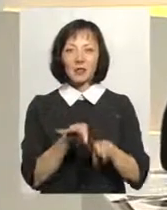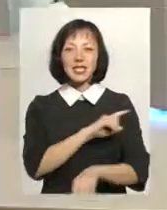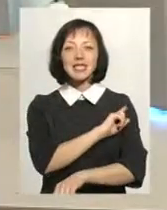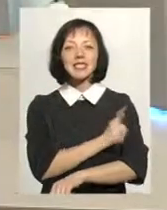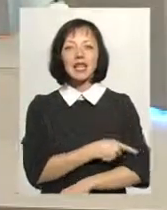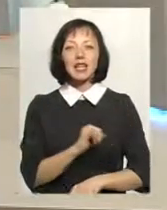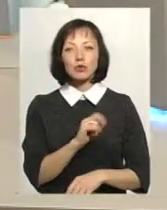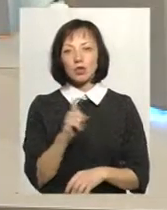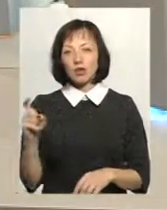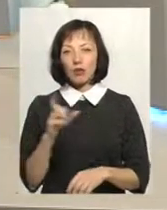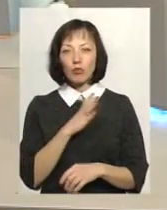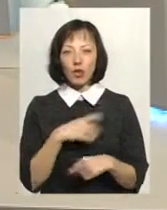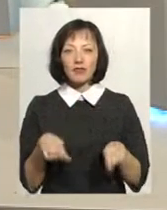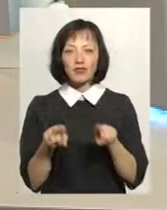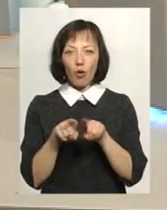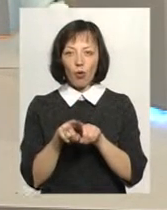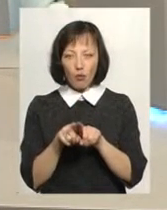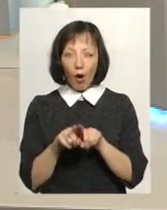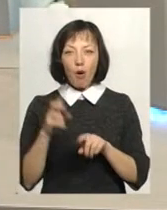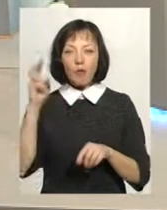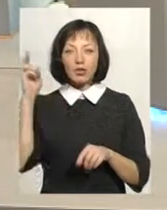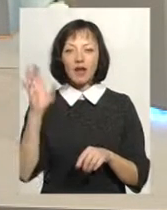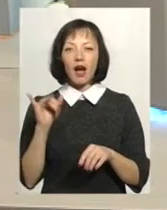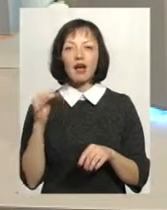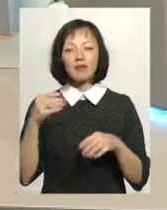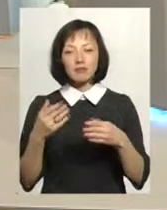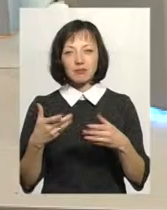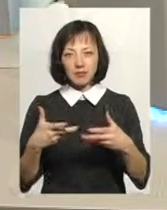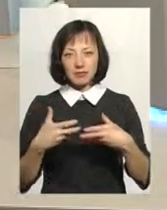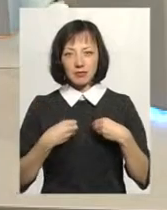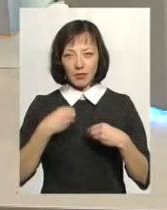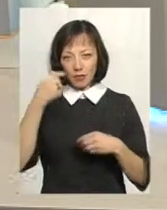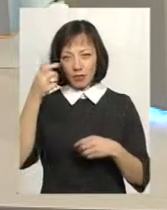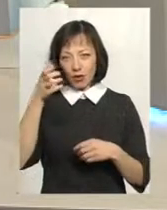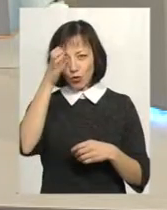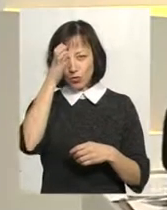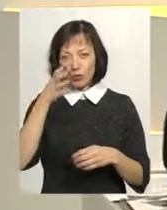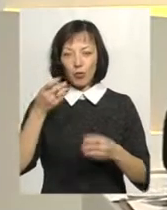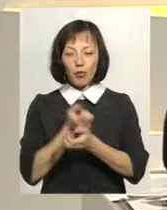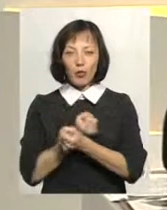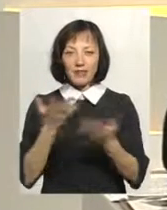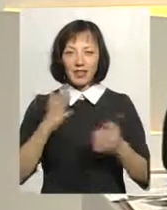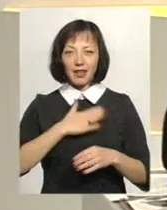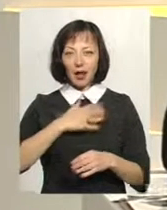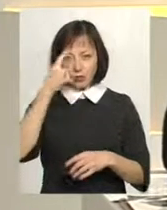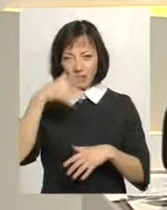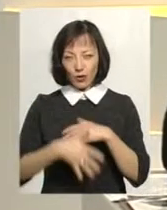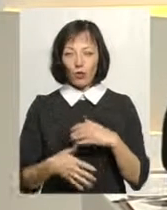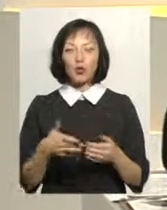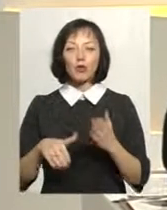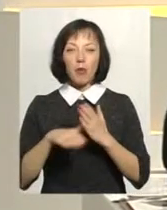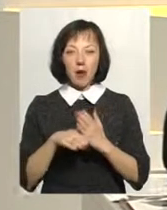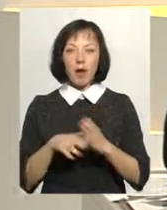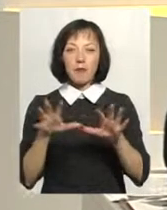Ісуса Христа була в Його таки божестві. Тож, нехай Господь врозумить нас, просвітить нашу свідомість і допомає нам прийняти